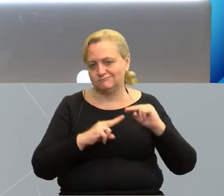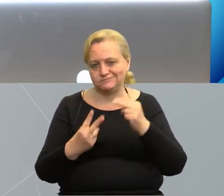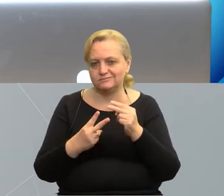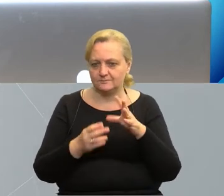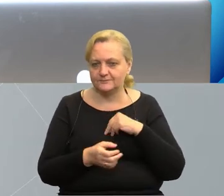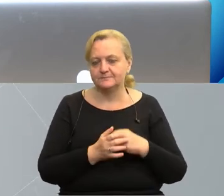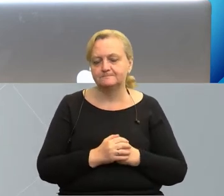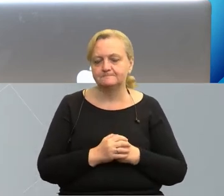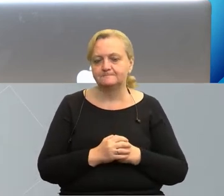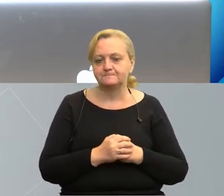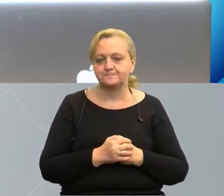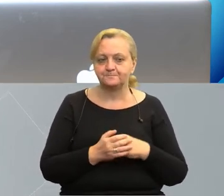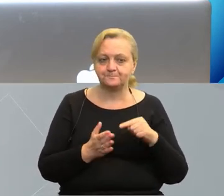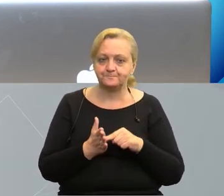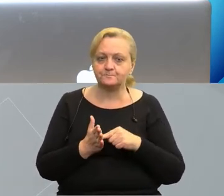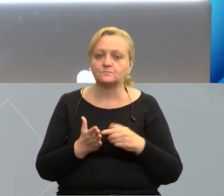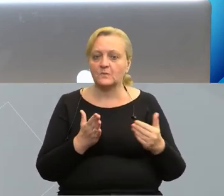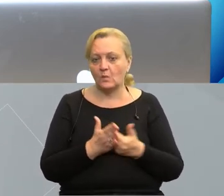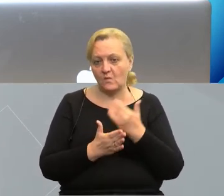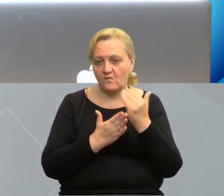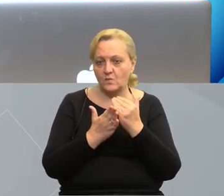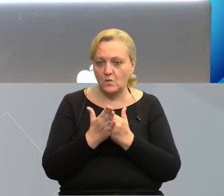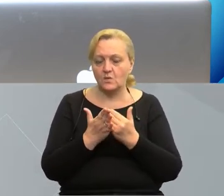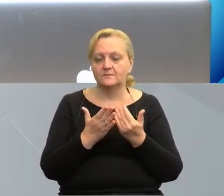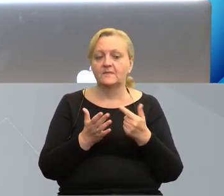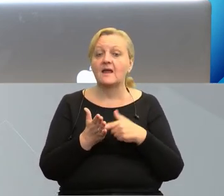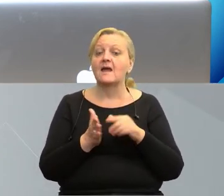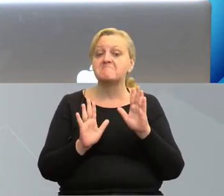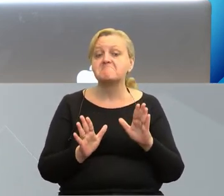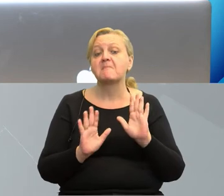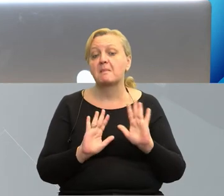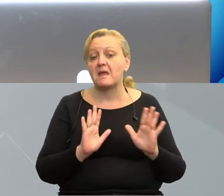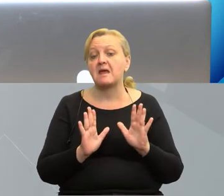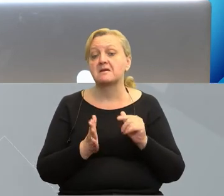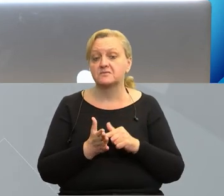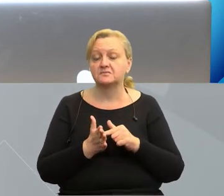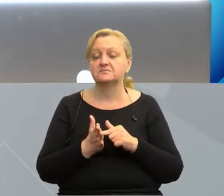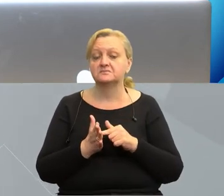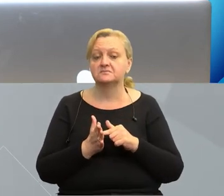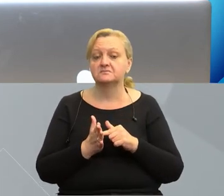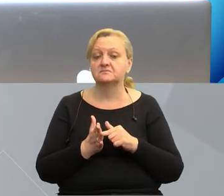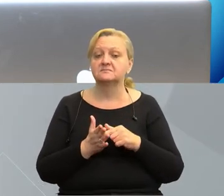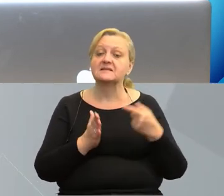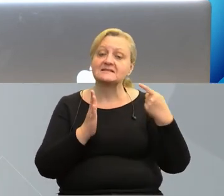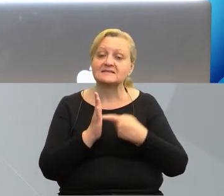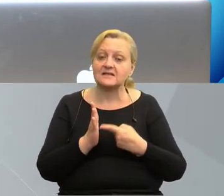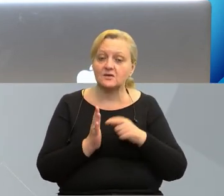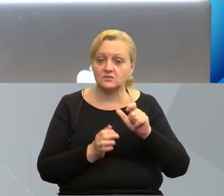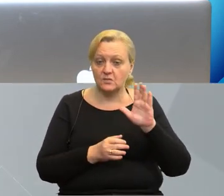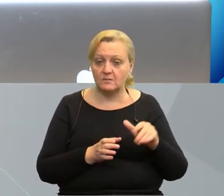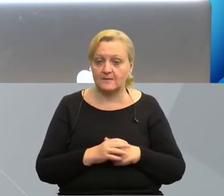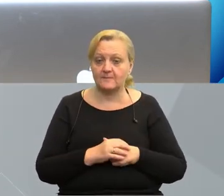o nowych programach, a przynajmniej jak na razie ich założeniach.